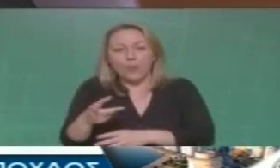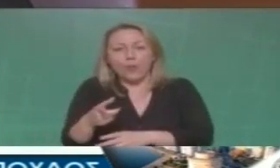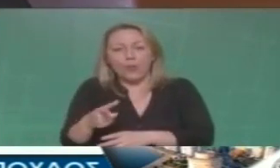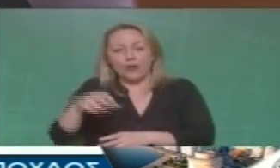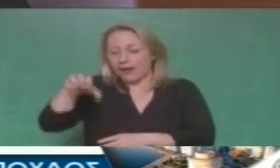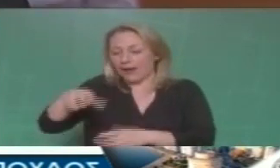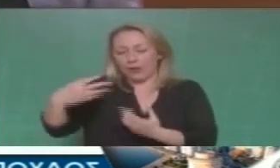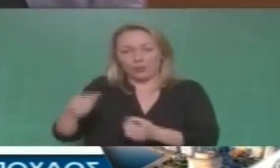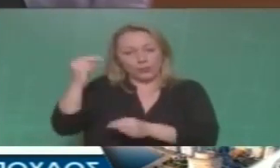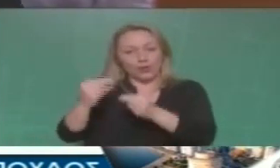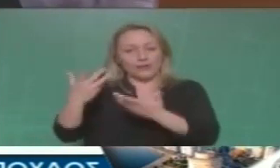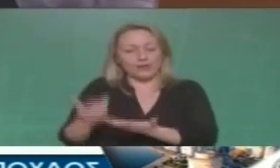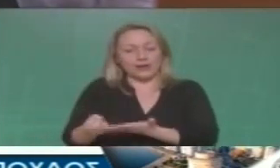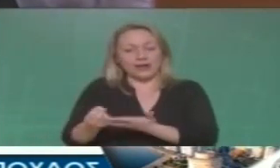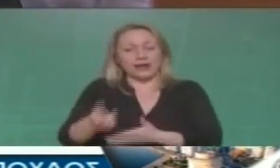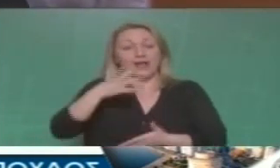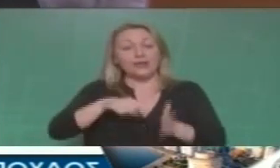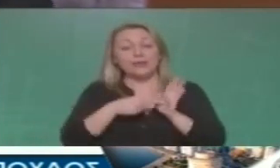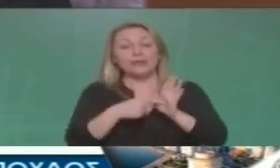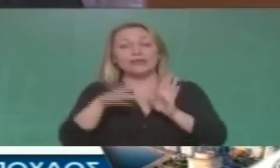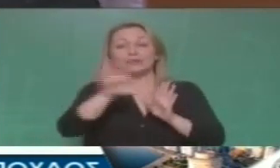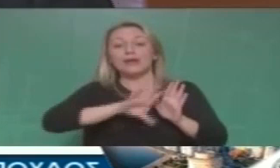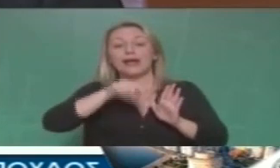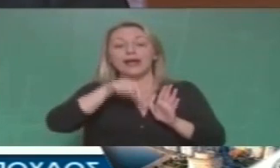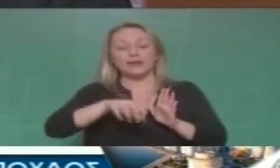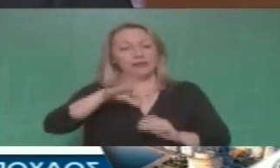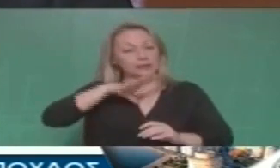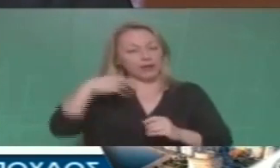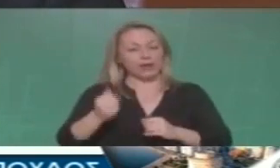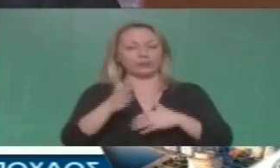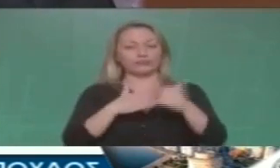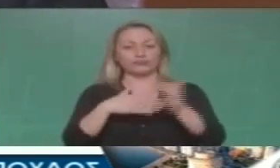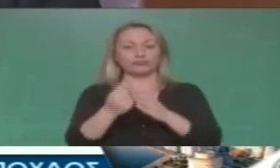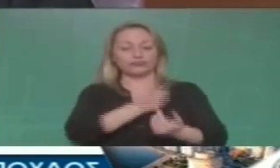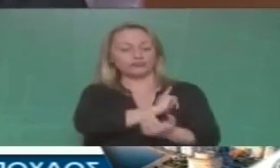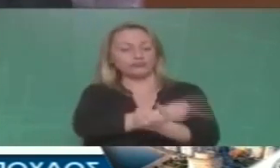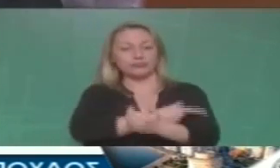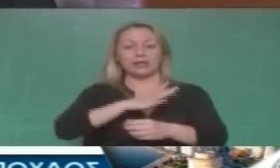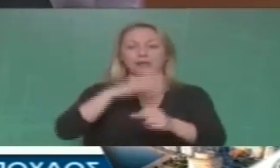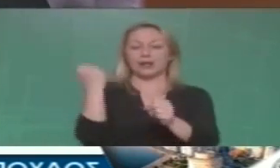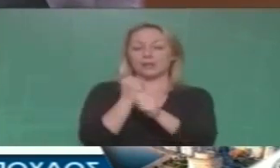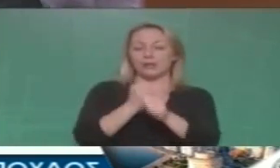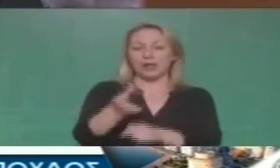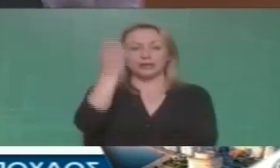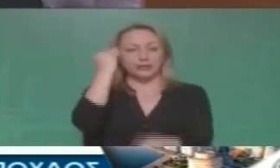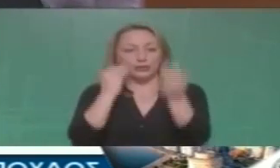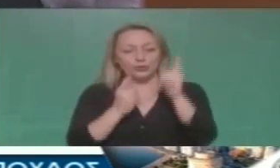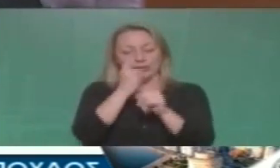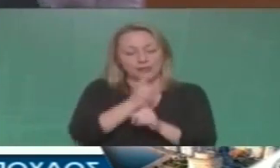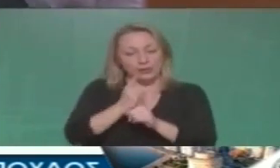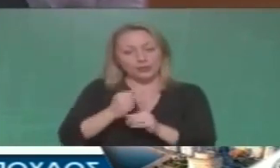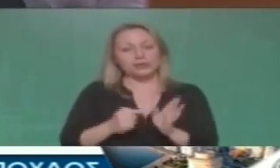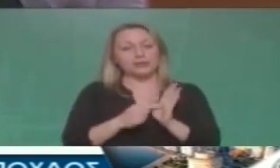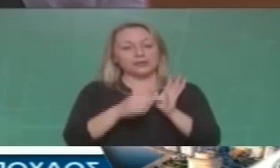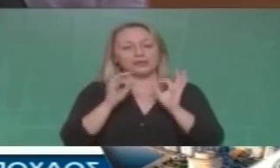Εμείς θέλουμε μια έκθεση η οποία να αναδείξει τις δυνατότητες του λαού μας των εργαζόμενων των γνώσεών τους, της εξειδίκευσής τους